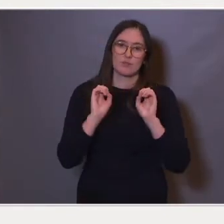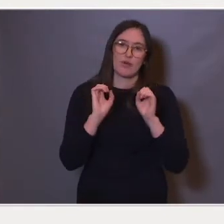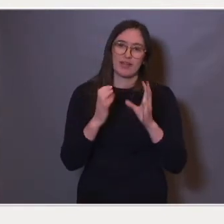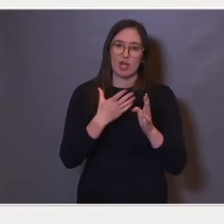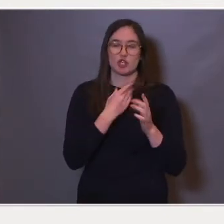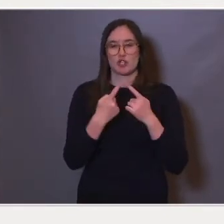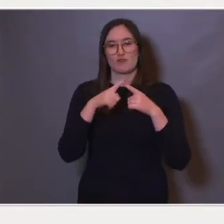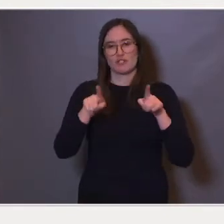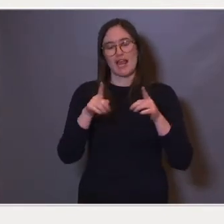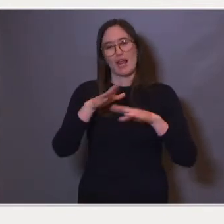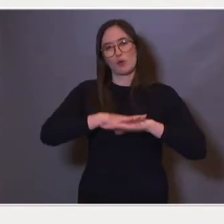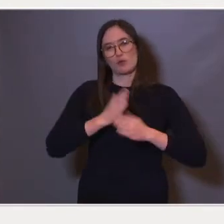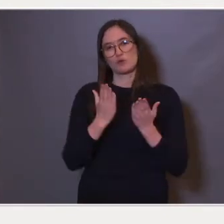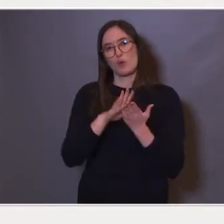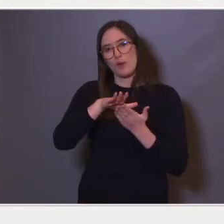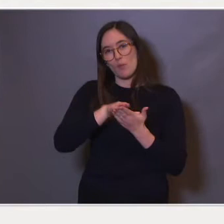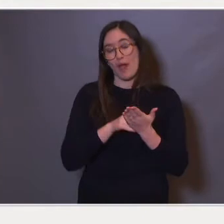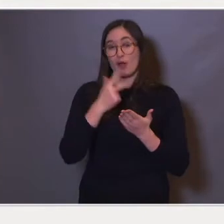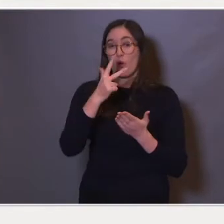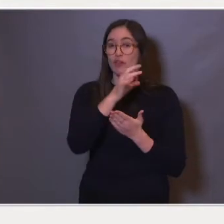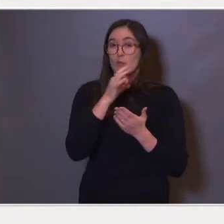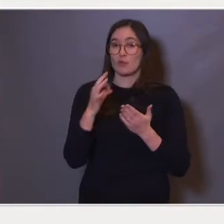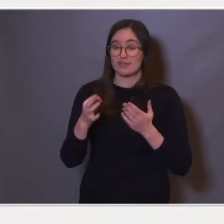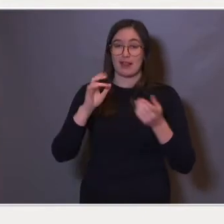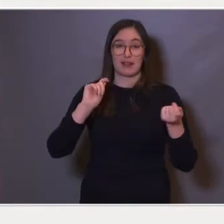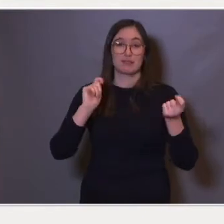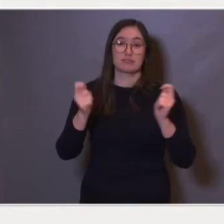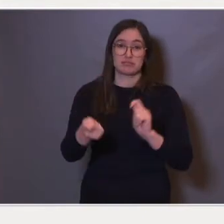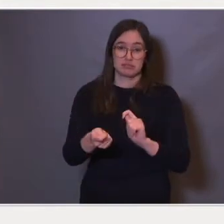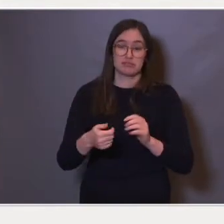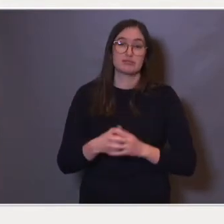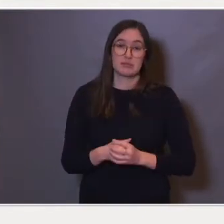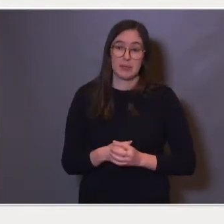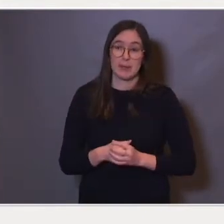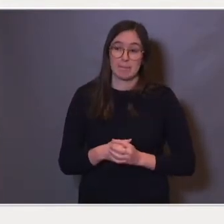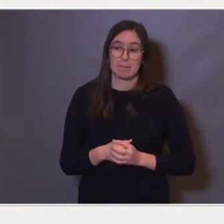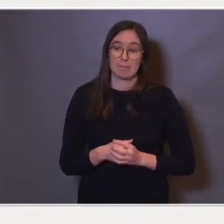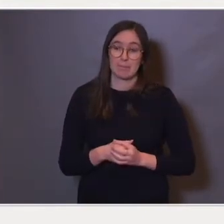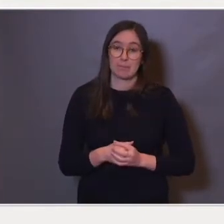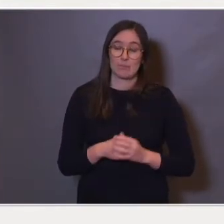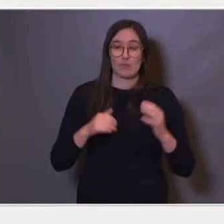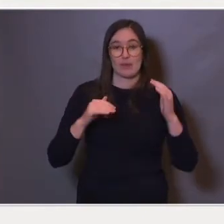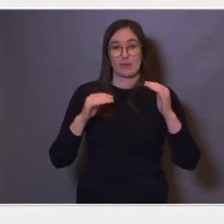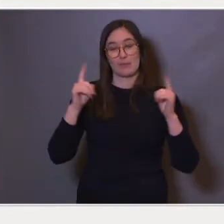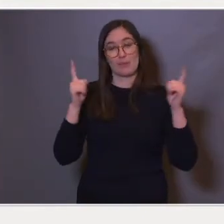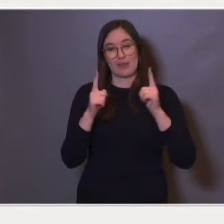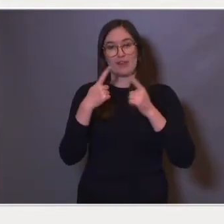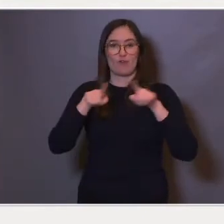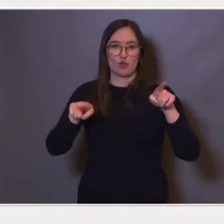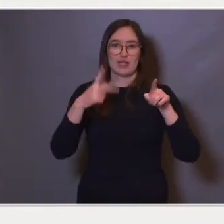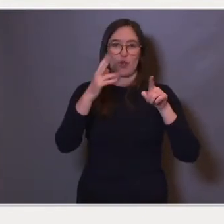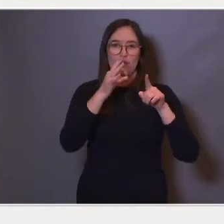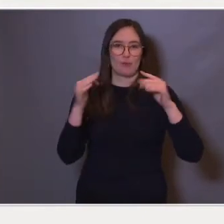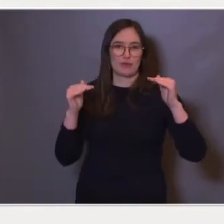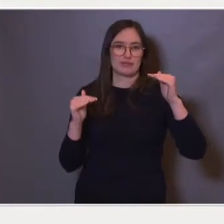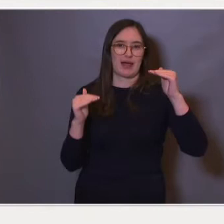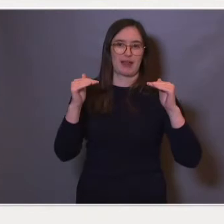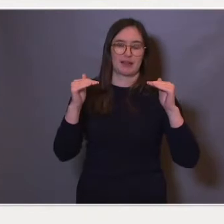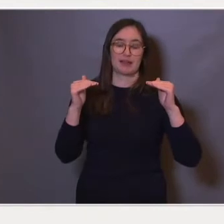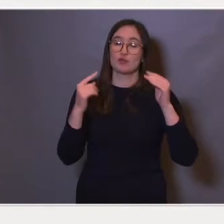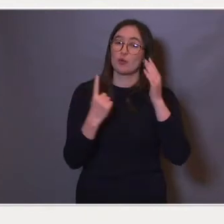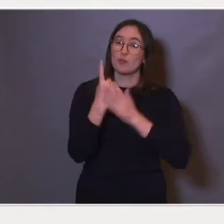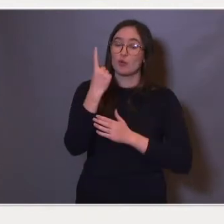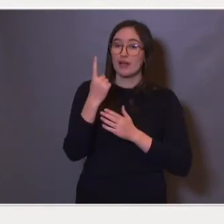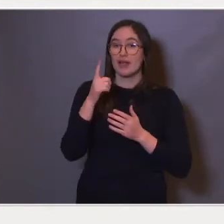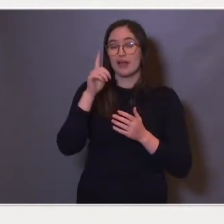grunnskolepoeng med hele åtte prosent. Så kan man gå videre langs denne tenkemåten og gjøre mer